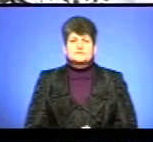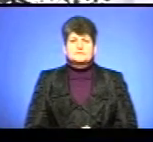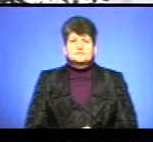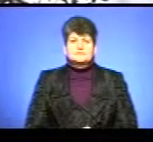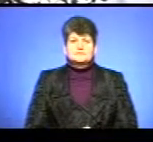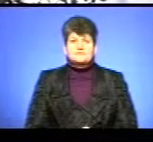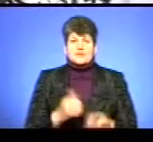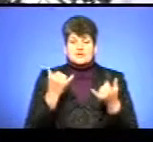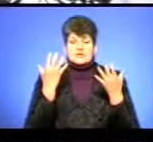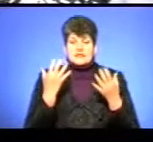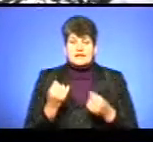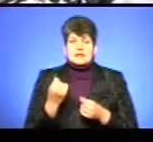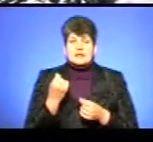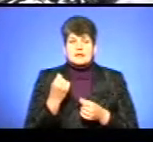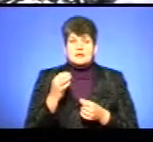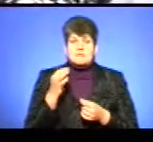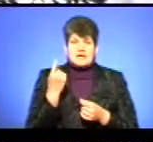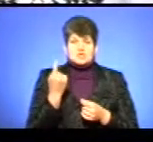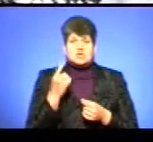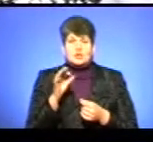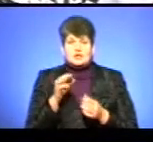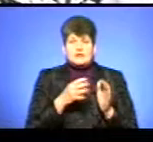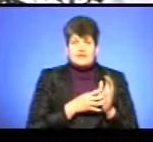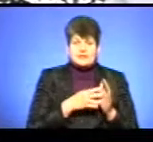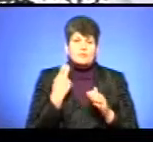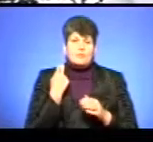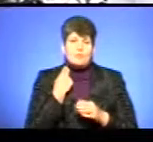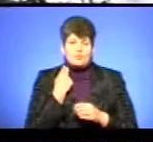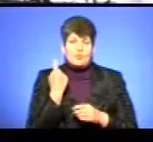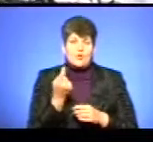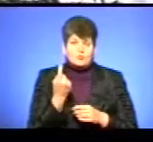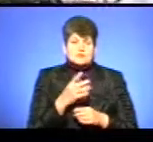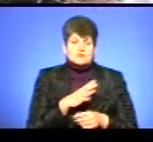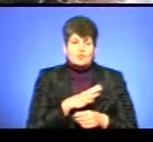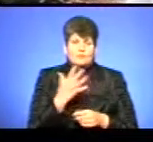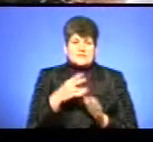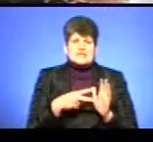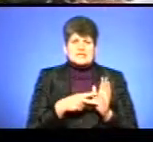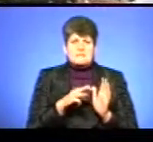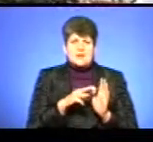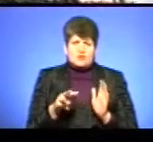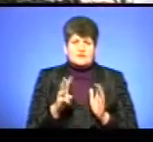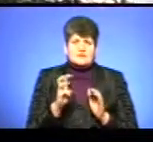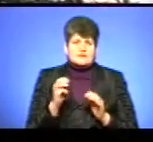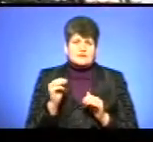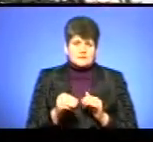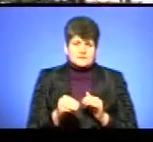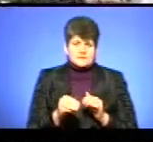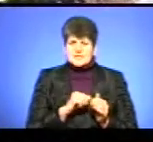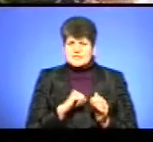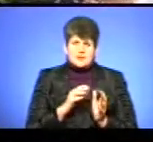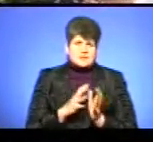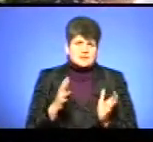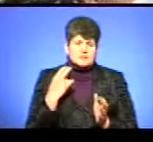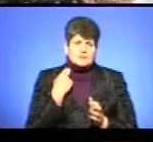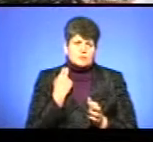На сьогоднішній день, на 1.09, заборгованість області становила 57 мільйонів 300 тисяч. Саме більше в нас